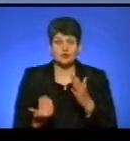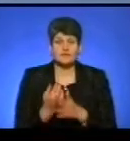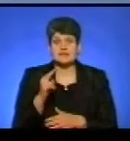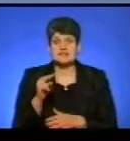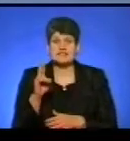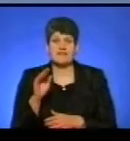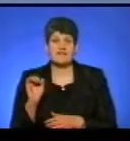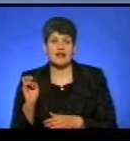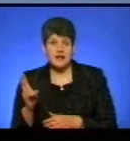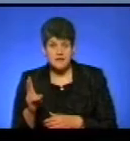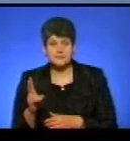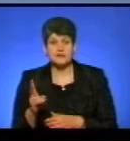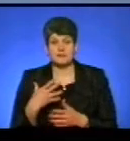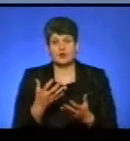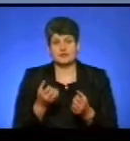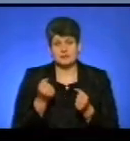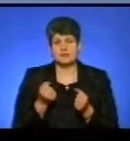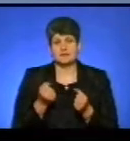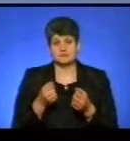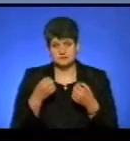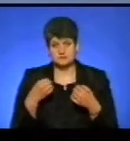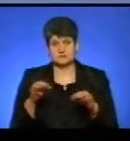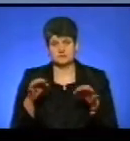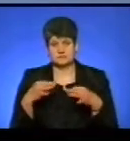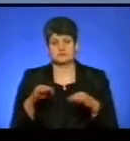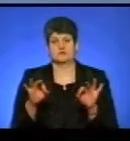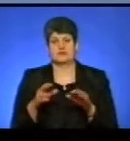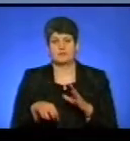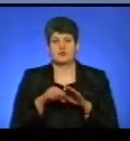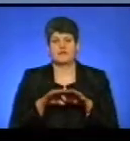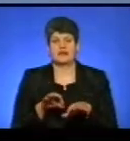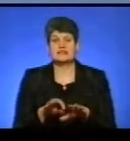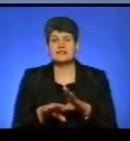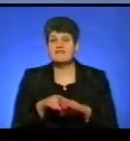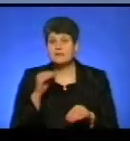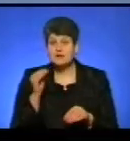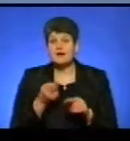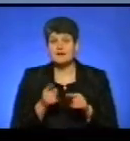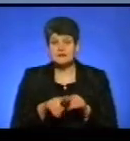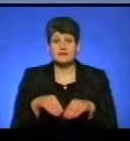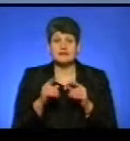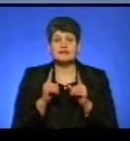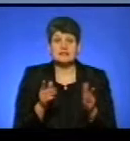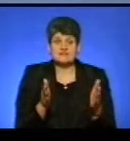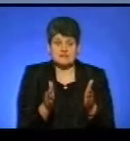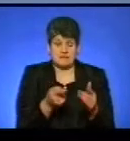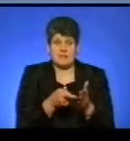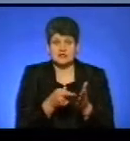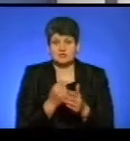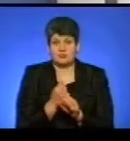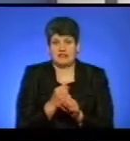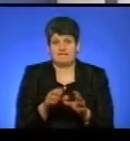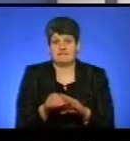ми отримали зелене світло на проведення тих виборів. Але час, часовий поїзд дозволяв тільки в таких масштабах, в таких межах зробити ці вибори.